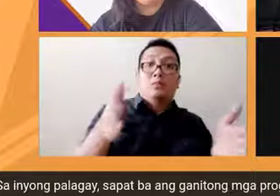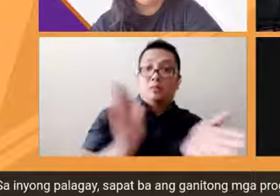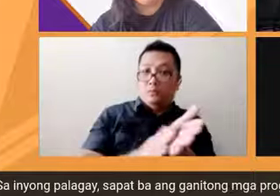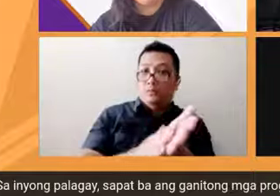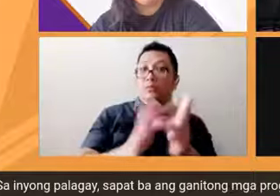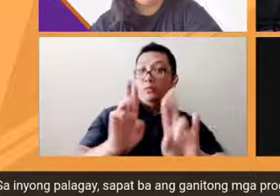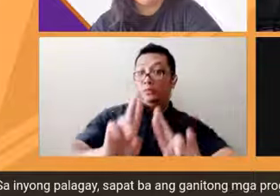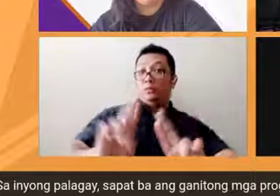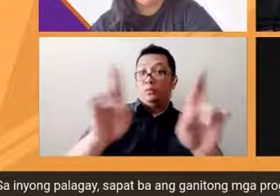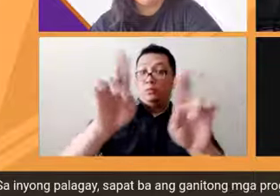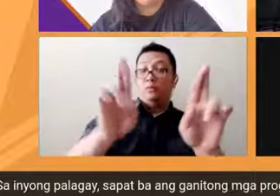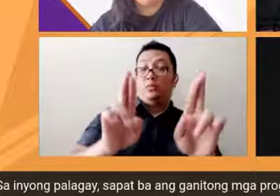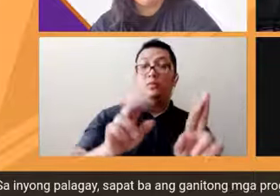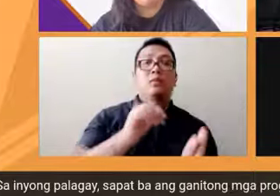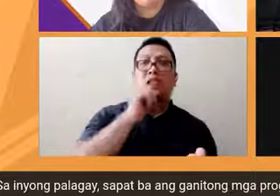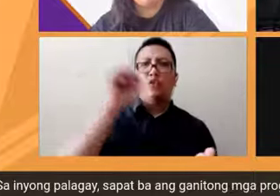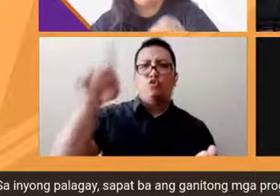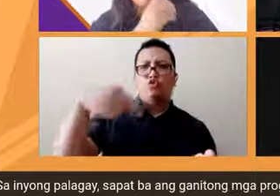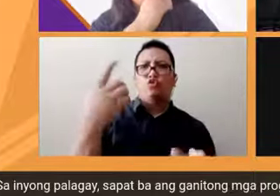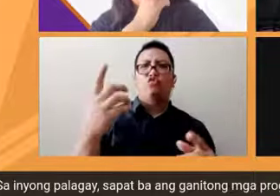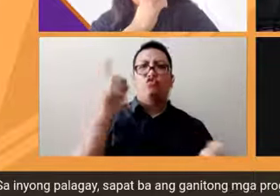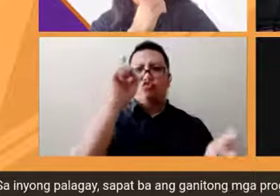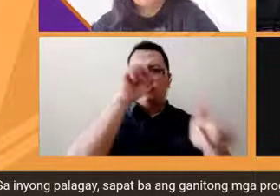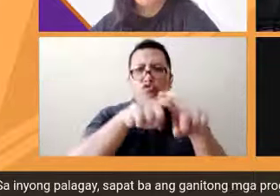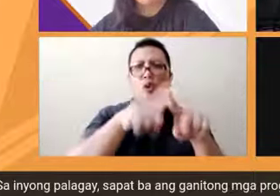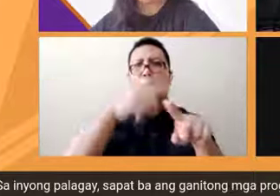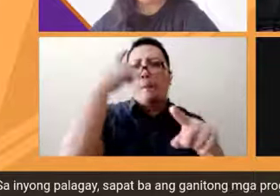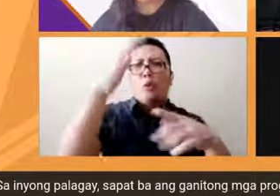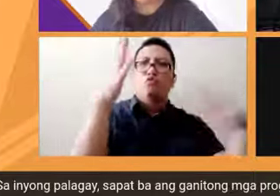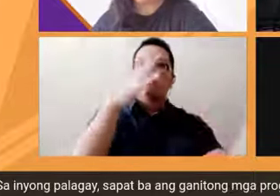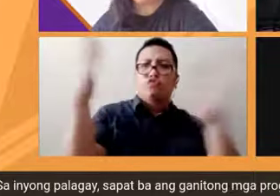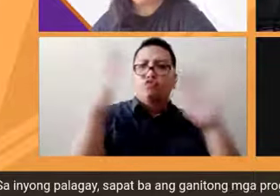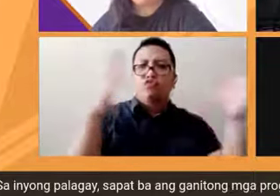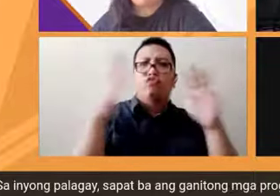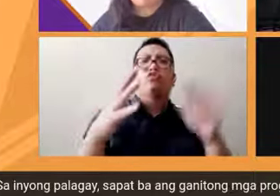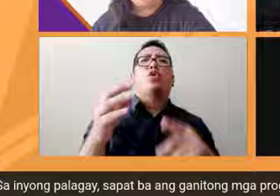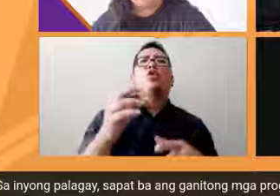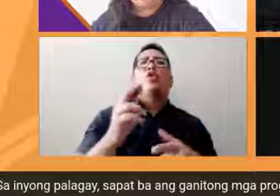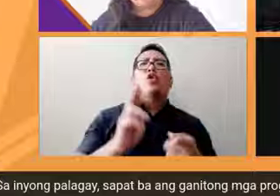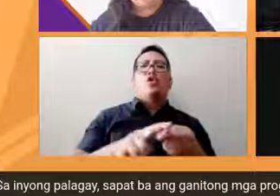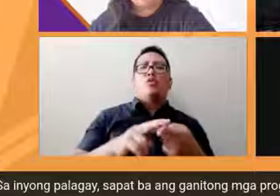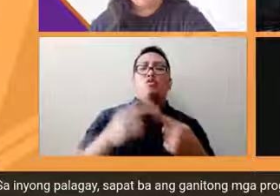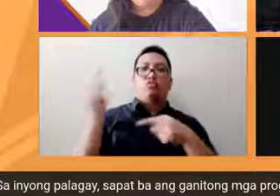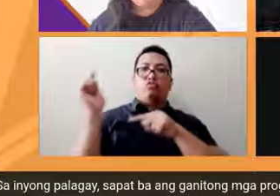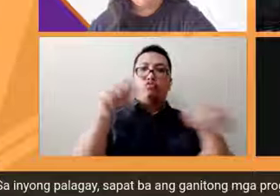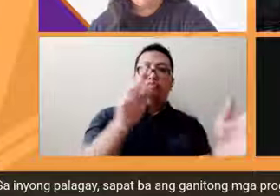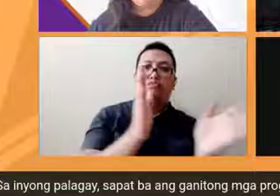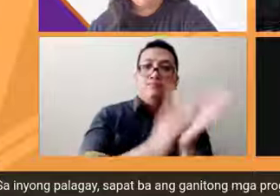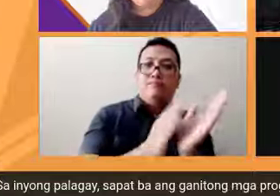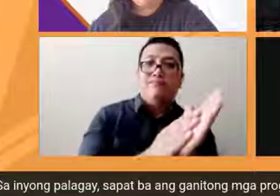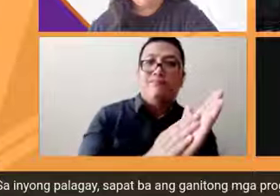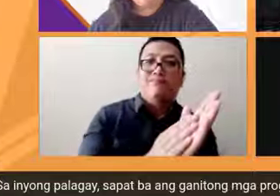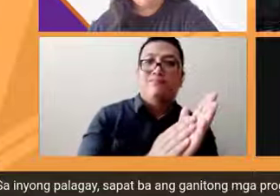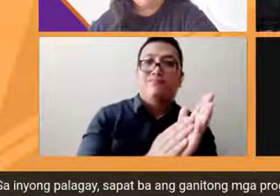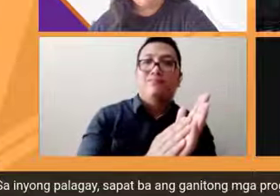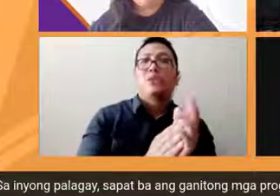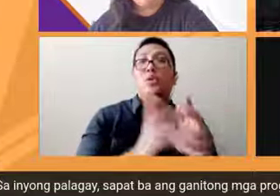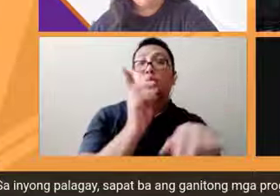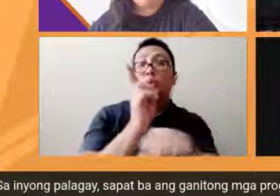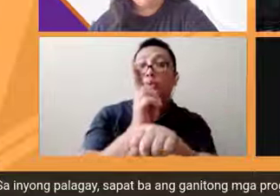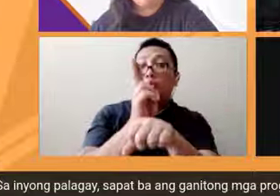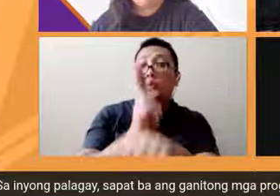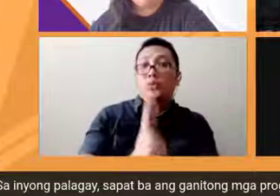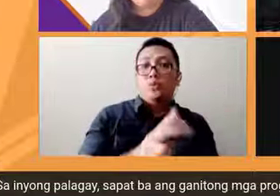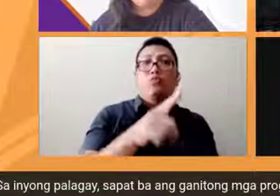pang disaster evacuation camp o pang papasok sa paaralan yung schools usually nagiging voting